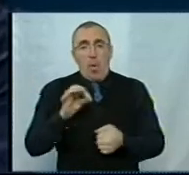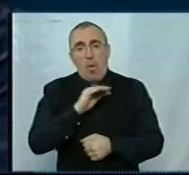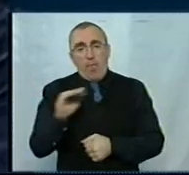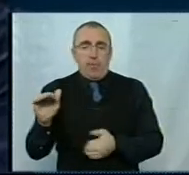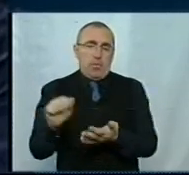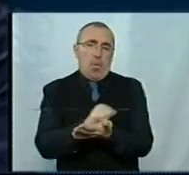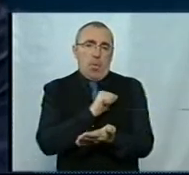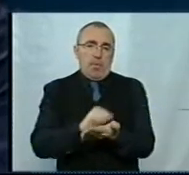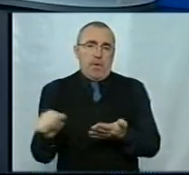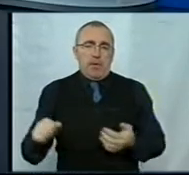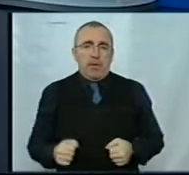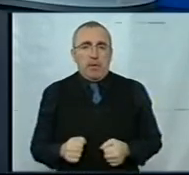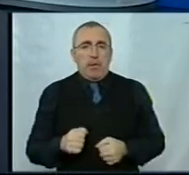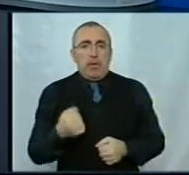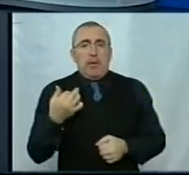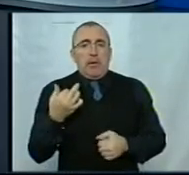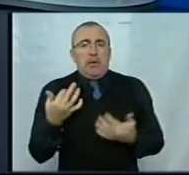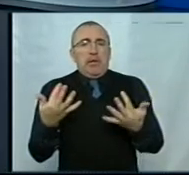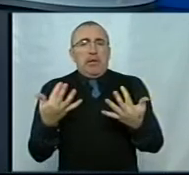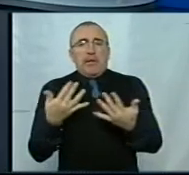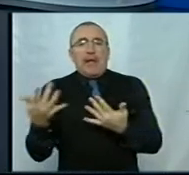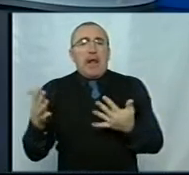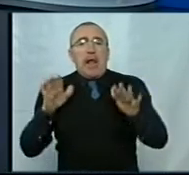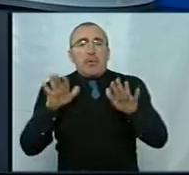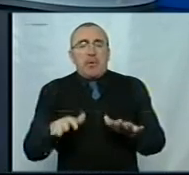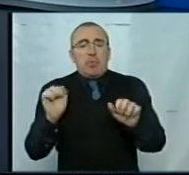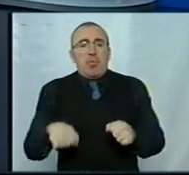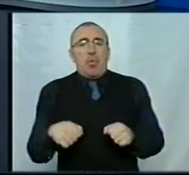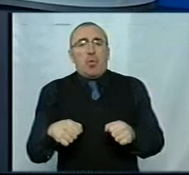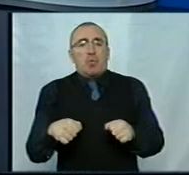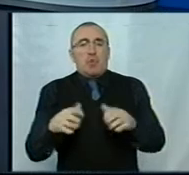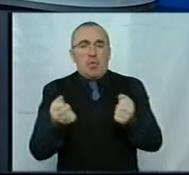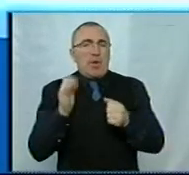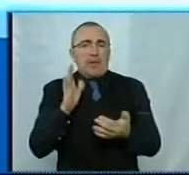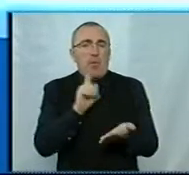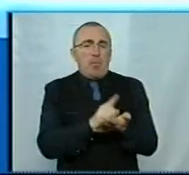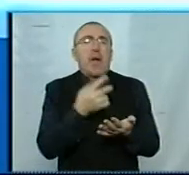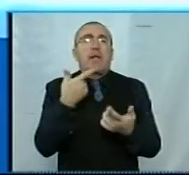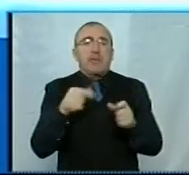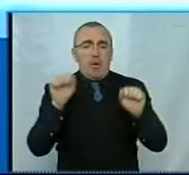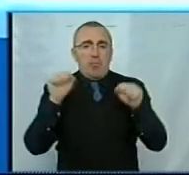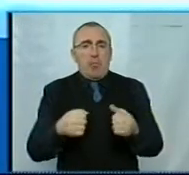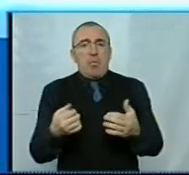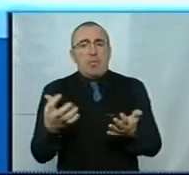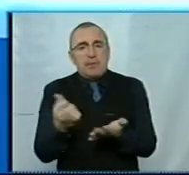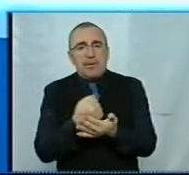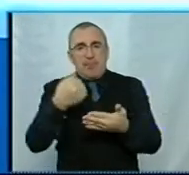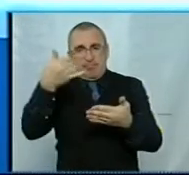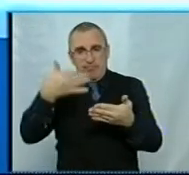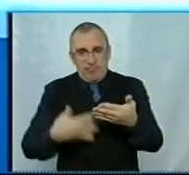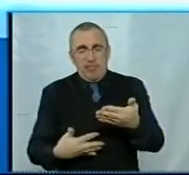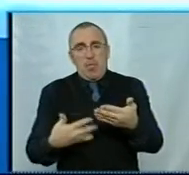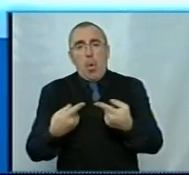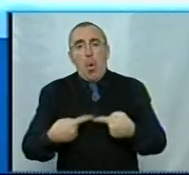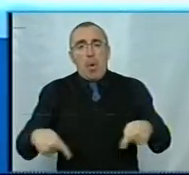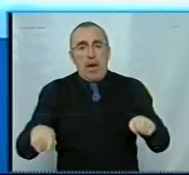документи. Кілька місяць, де можна отримати не лише в податковій, де можна знайти перелік цих місць і цих